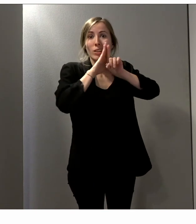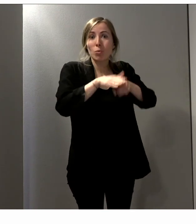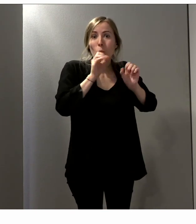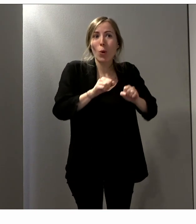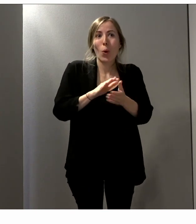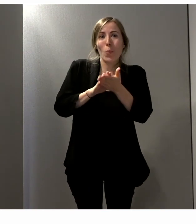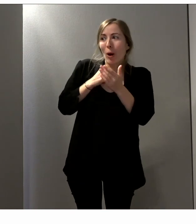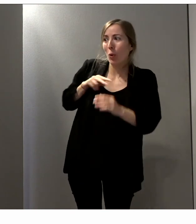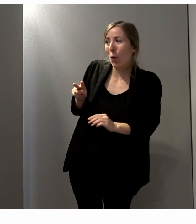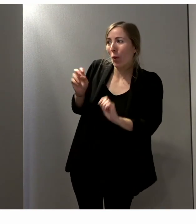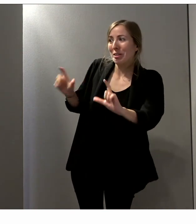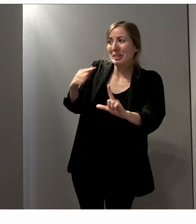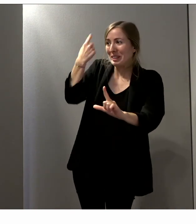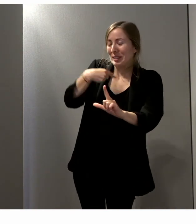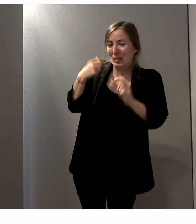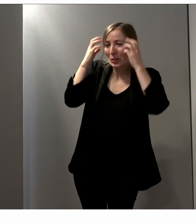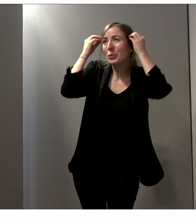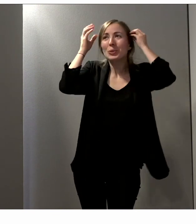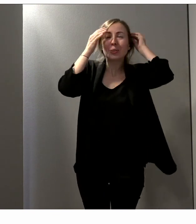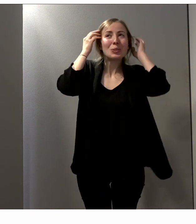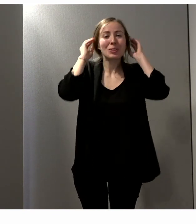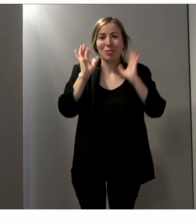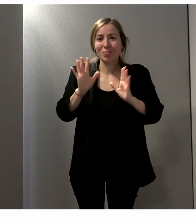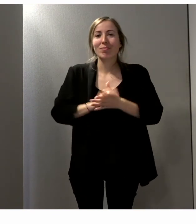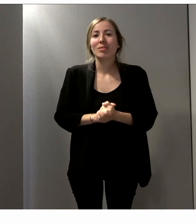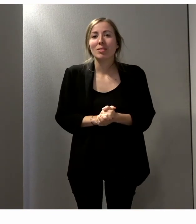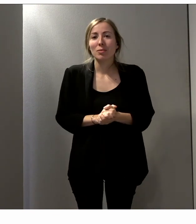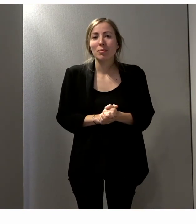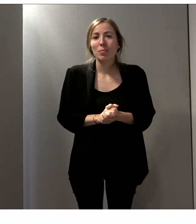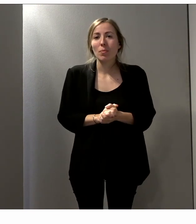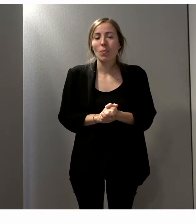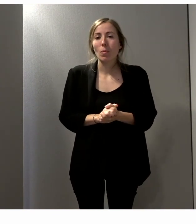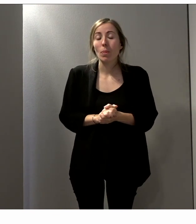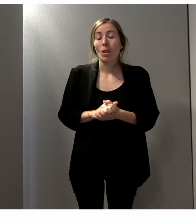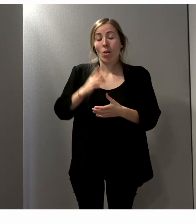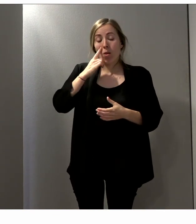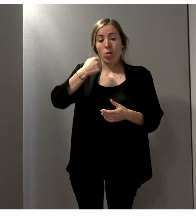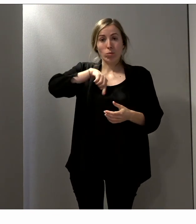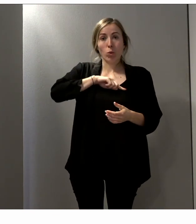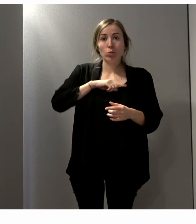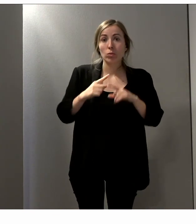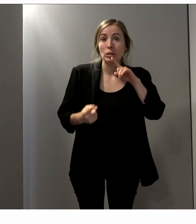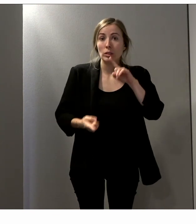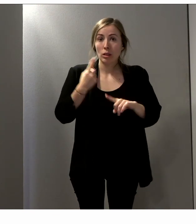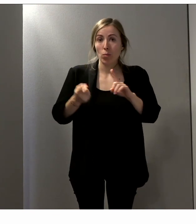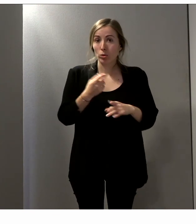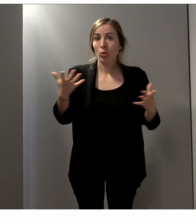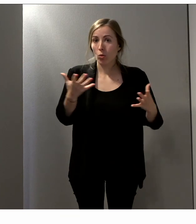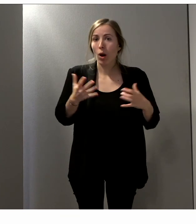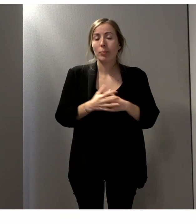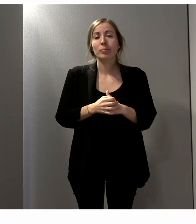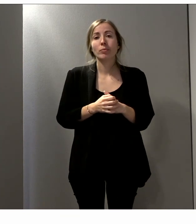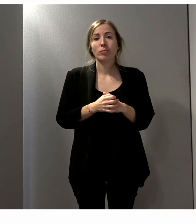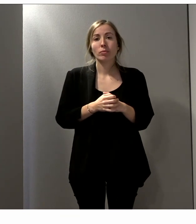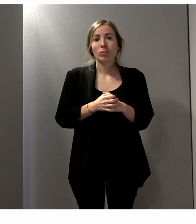Je me vois à l'écran. Et donc, c'était important pour nous que ceux qui allaient vraiment